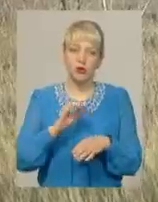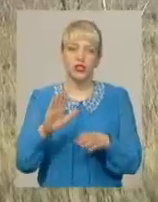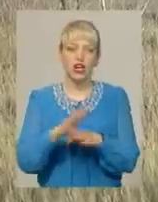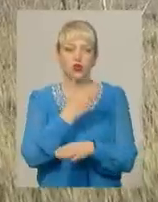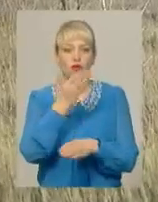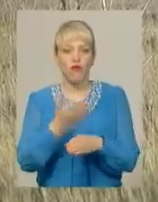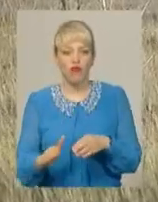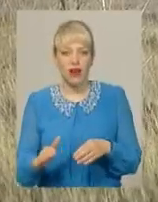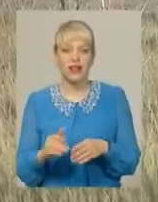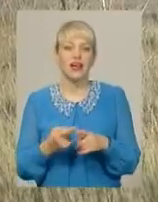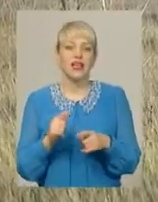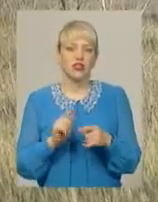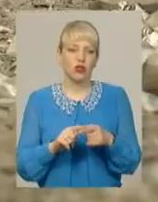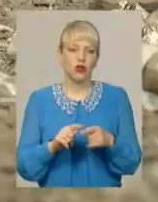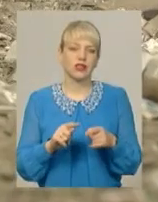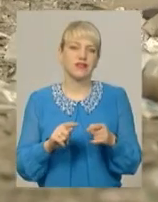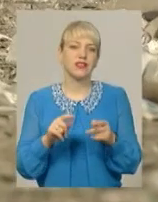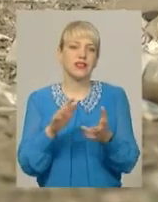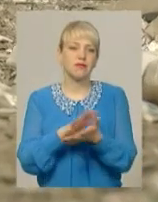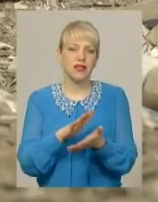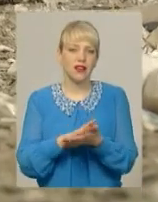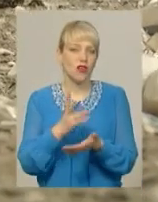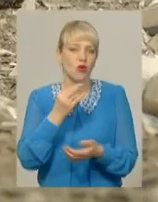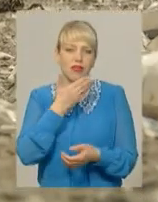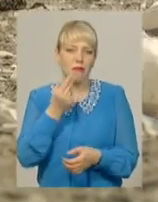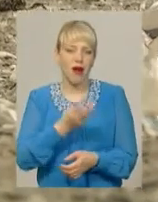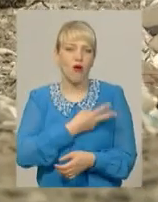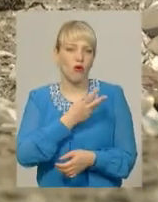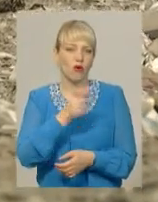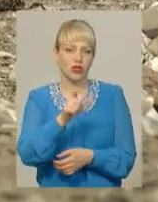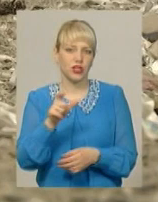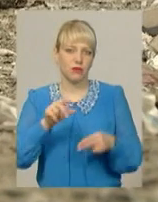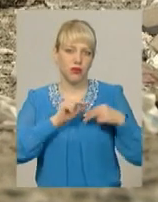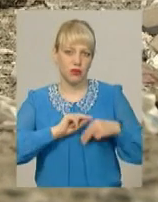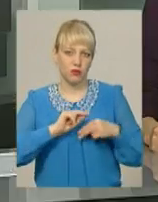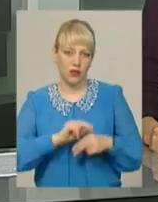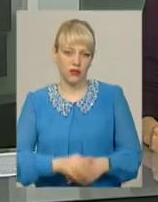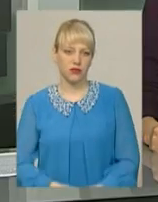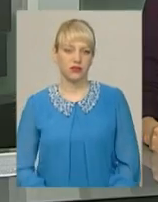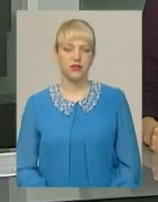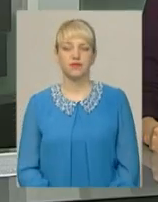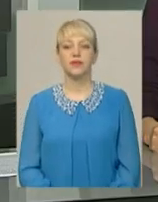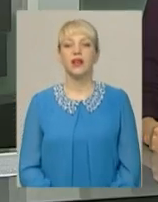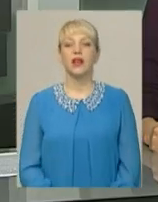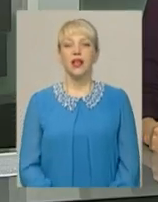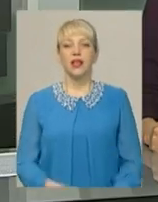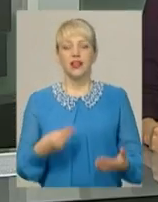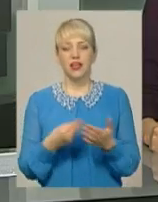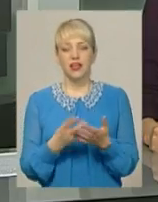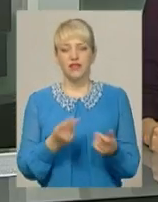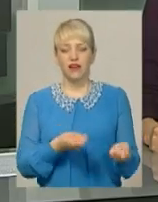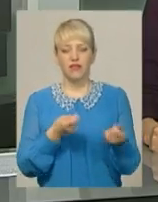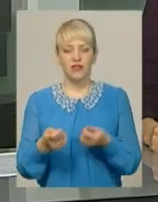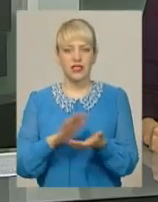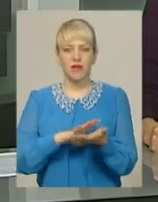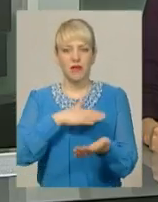немає охочих посісти ці робочі місця. Світлана Поробок, Володимир Паламар, новини, Поділяцентр. Тариф на вивезення сміття